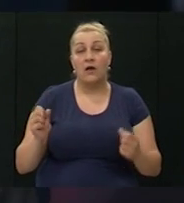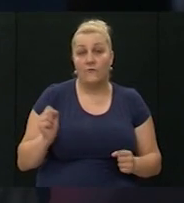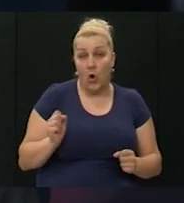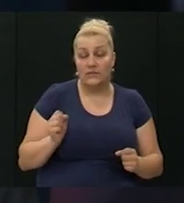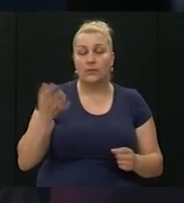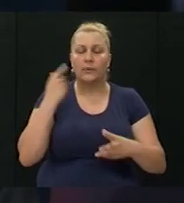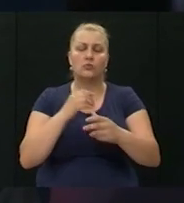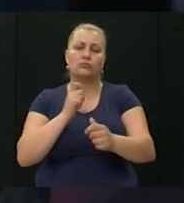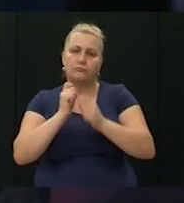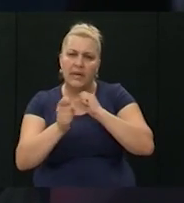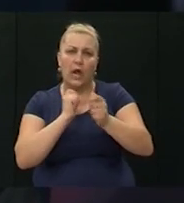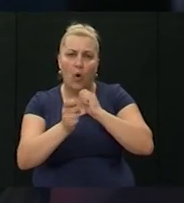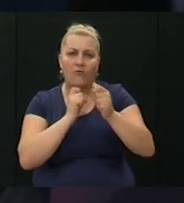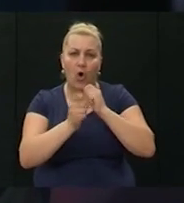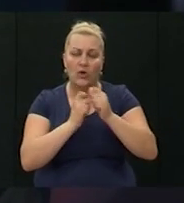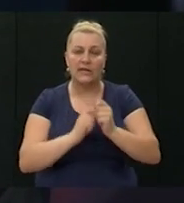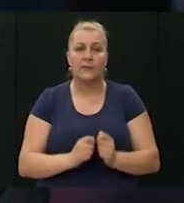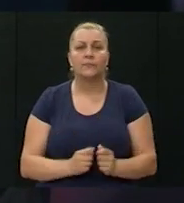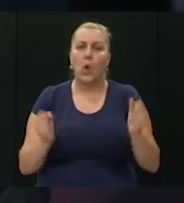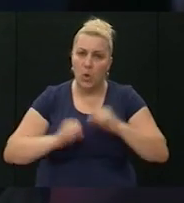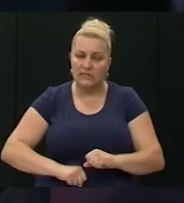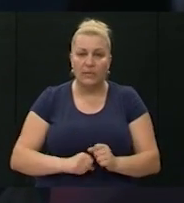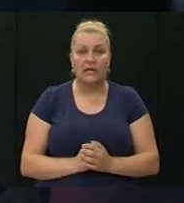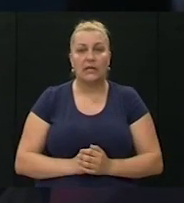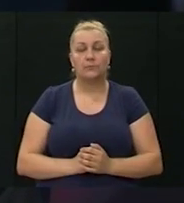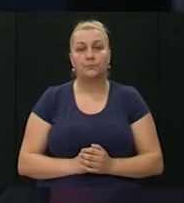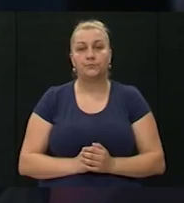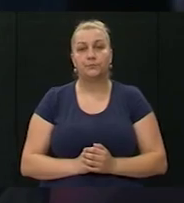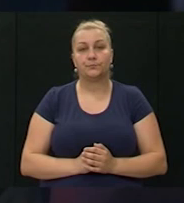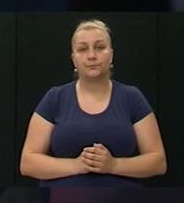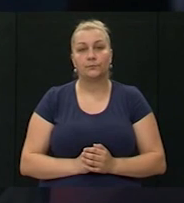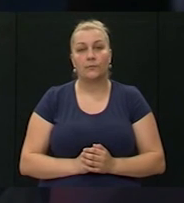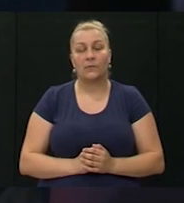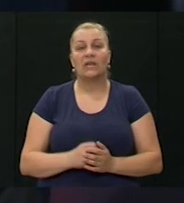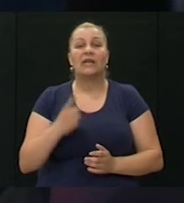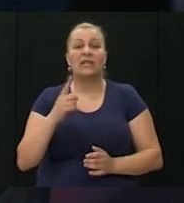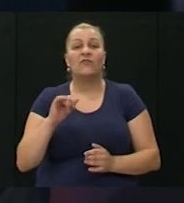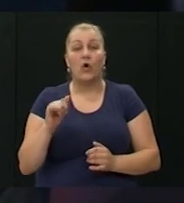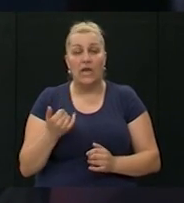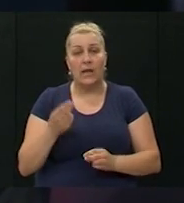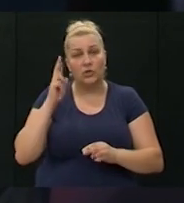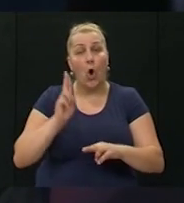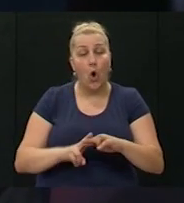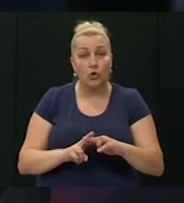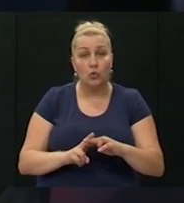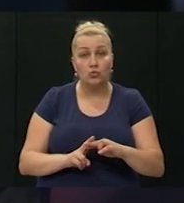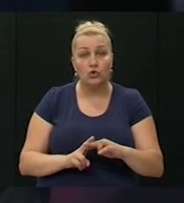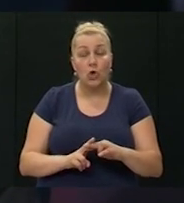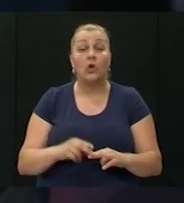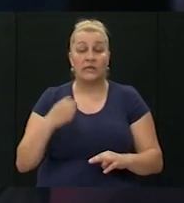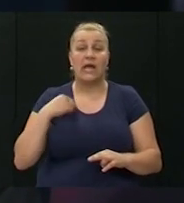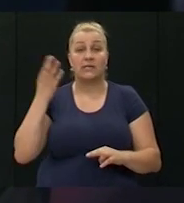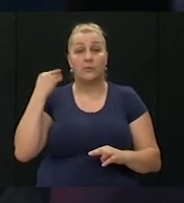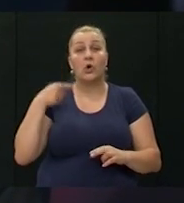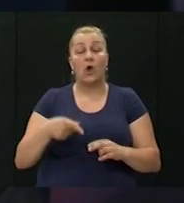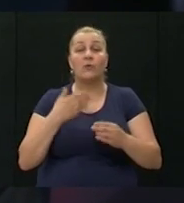je pregovori su bili dosta onako ozbiljni i Ivo Jelić je odlučio baš ja